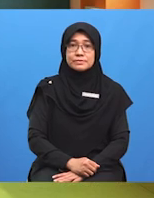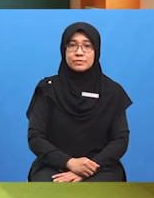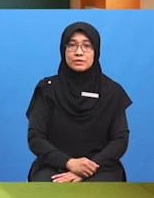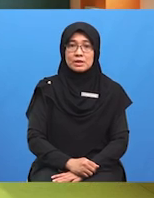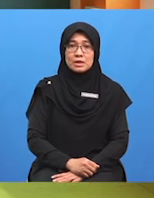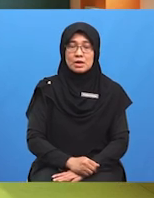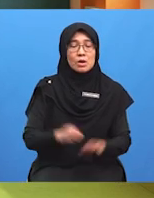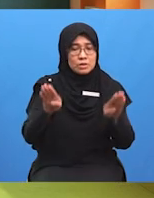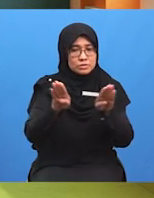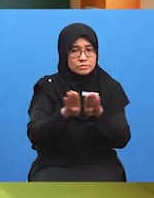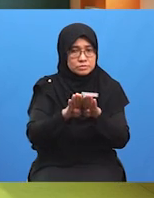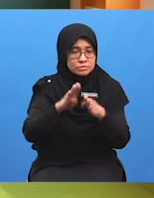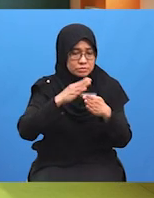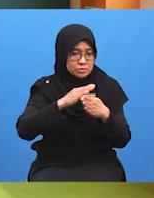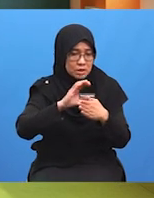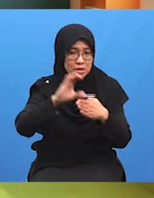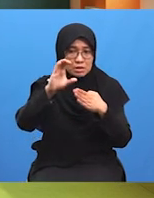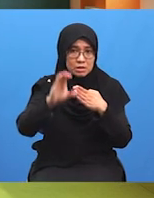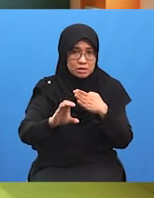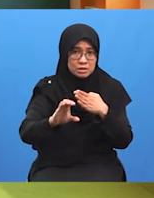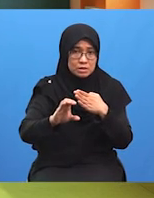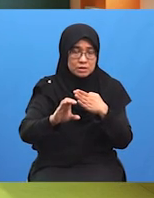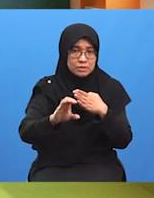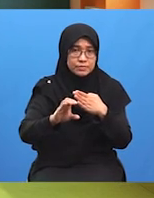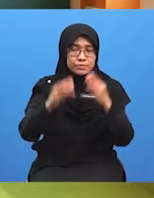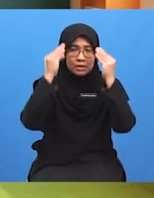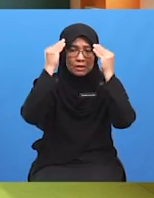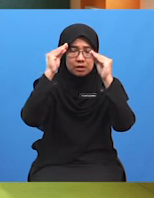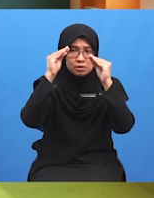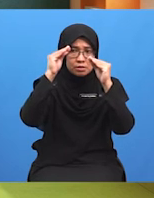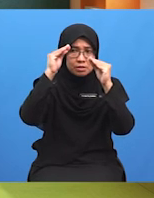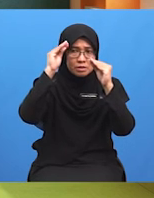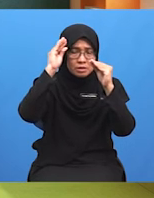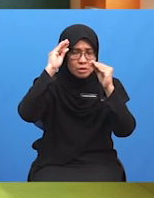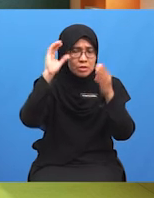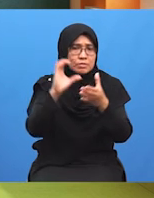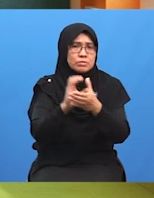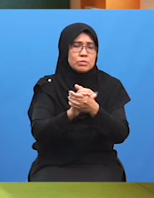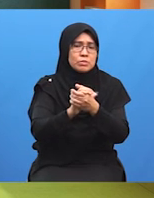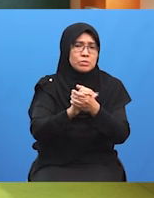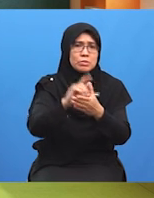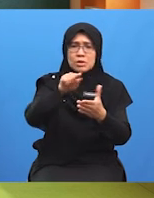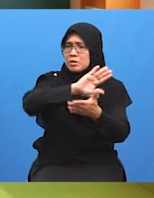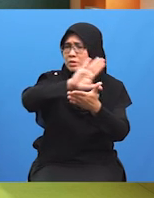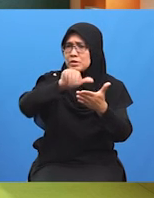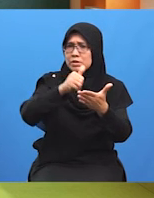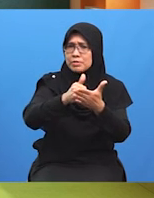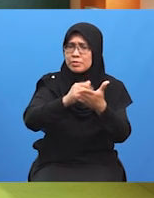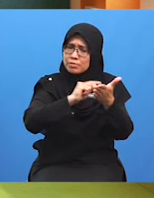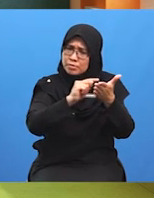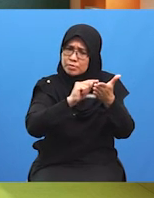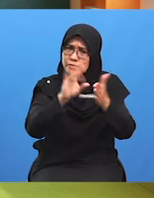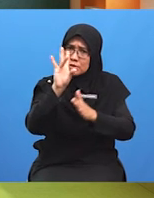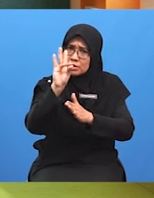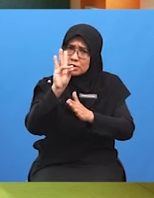Sebagai rumusan untuk pembelajaran kita hari ini Cikgu percaya pelajar semua sudah boleh menyenaraikan